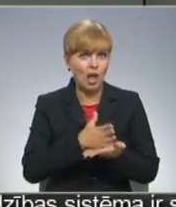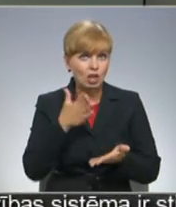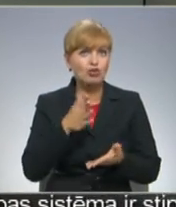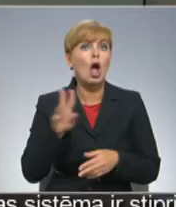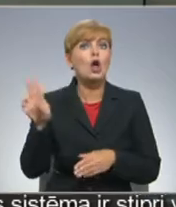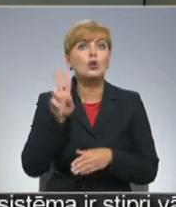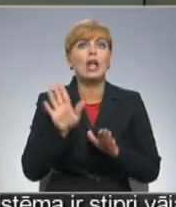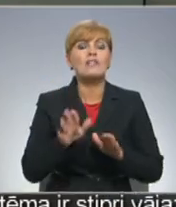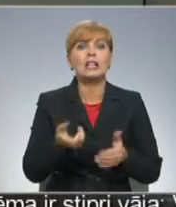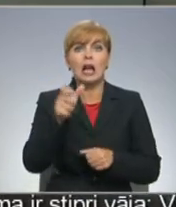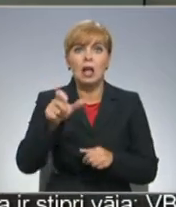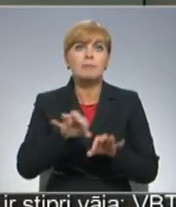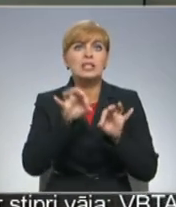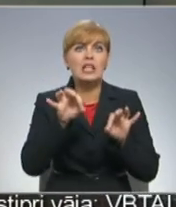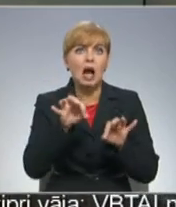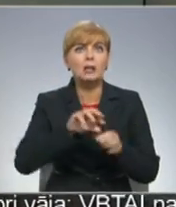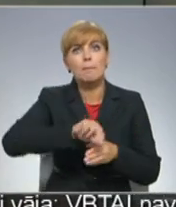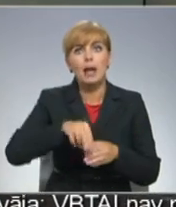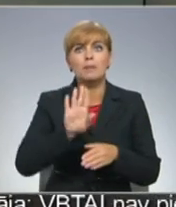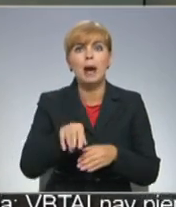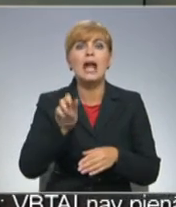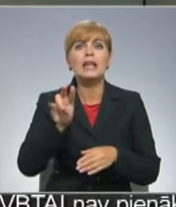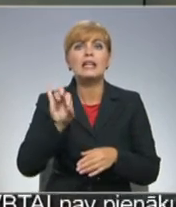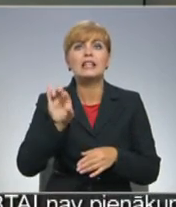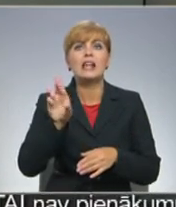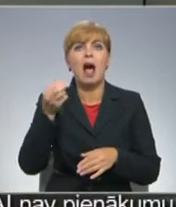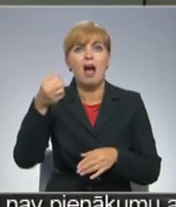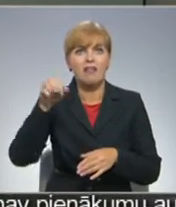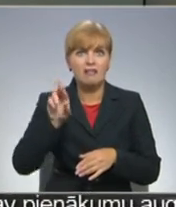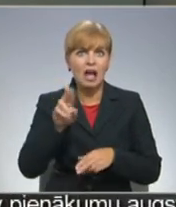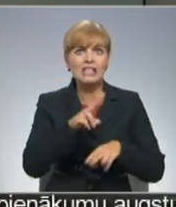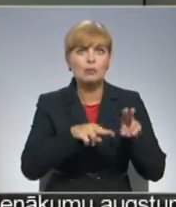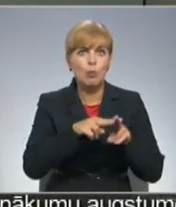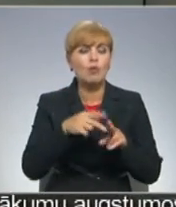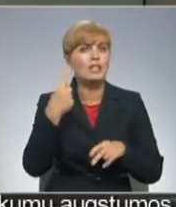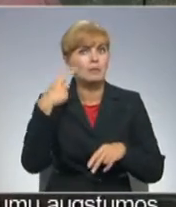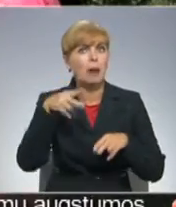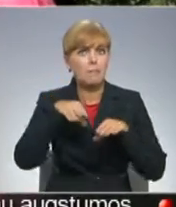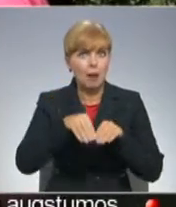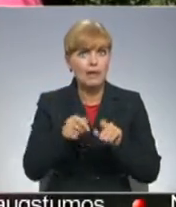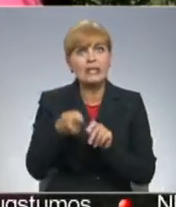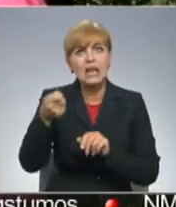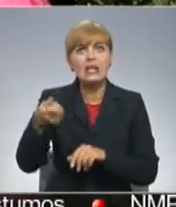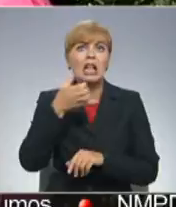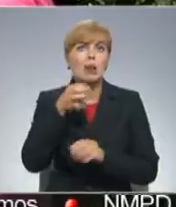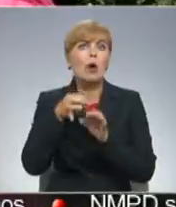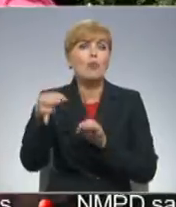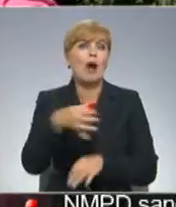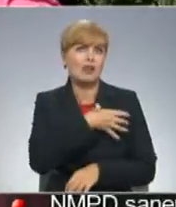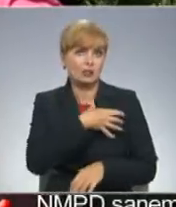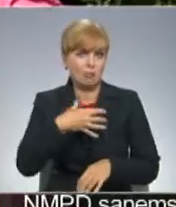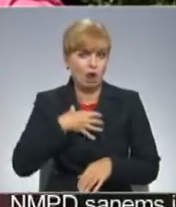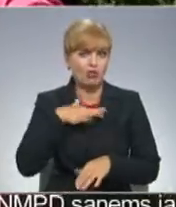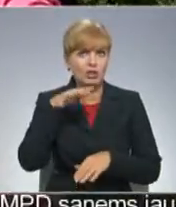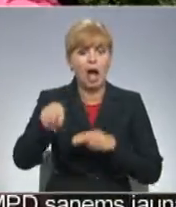pabeigt un tiks iesniegt Limbažu novadu pašvaldībā tālākajā apspriešanē. Vairāk Vidzemes televīzija. Valsts ugunsēsības un